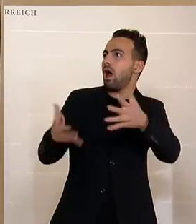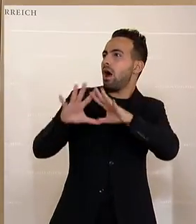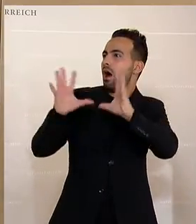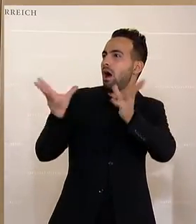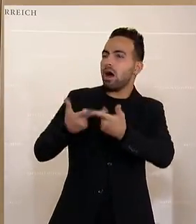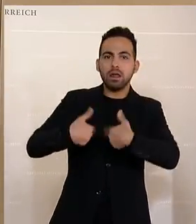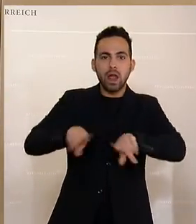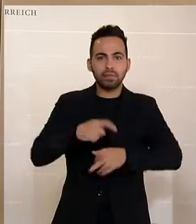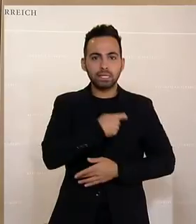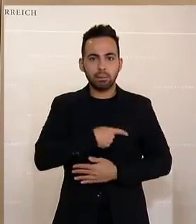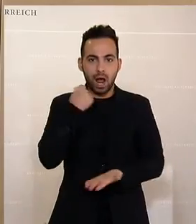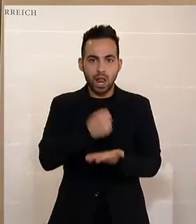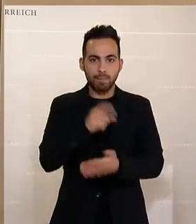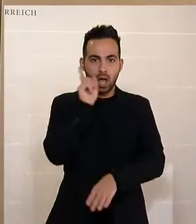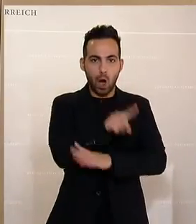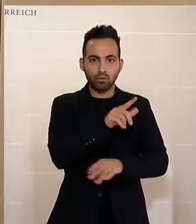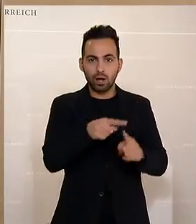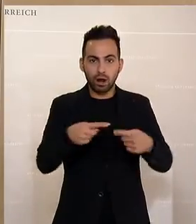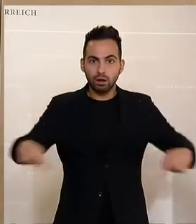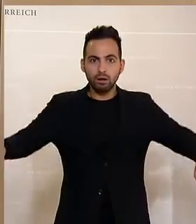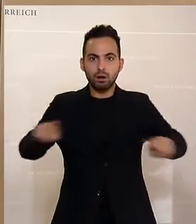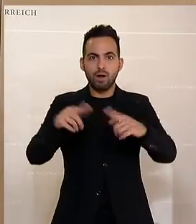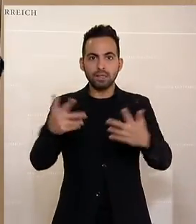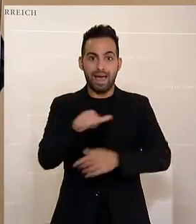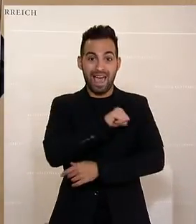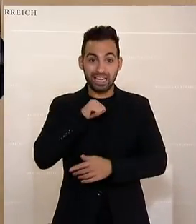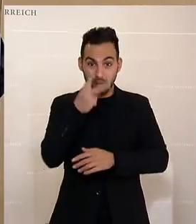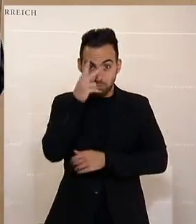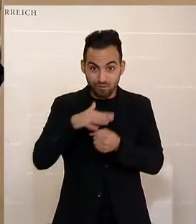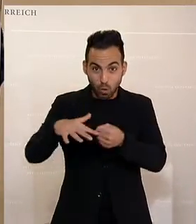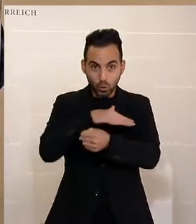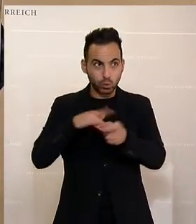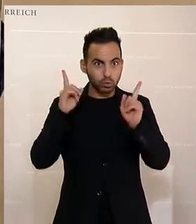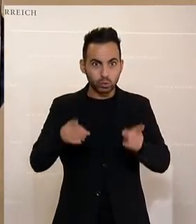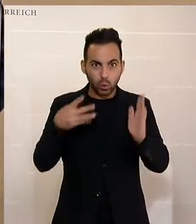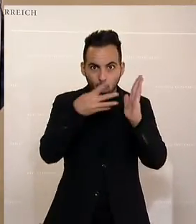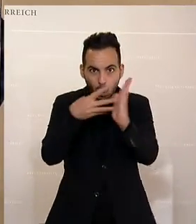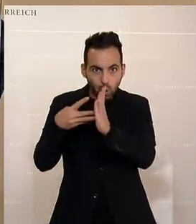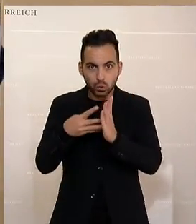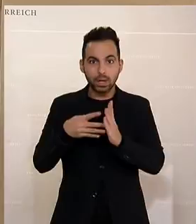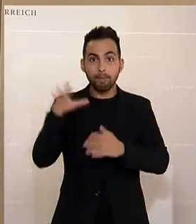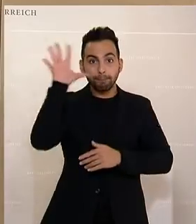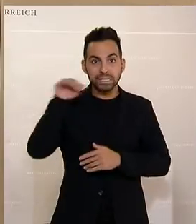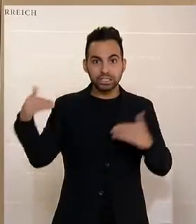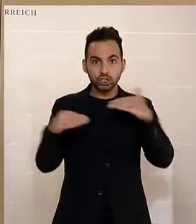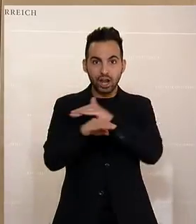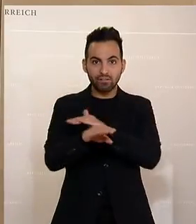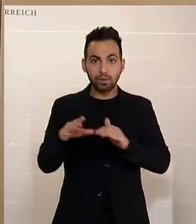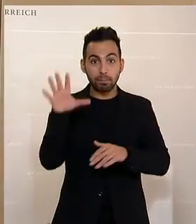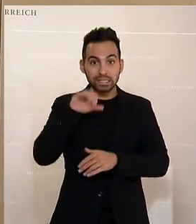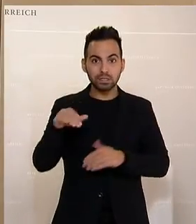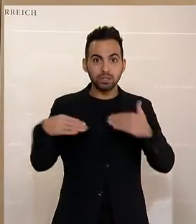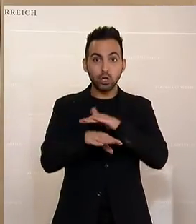dazu angewiesen hat, gegen die eigene Bevölkerung vorzugehen. Es gibt zwei Bezirksstreifen, die Kontrollen machen. Sie freuen sich darüber, dass 15.000